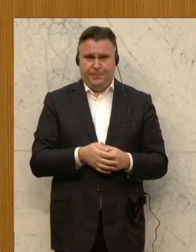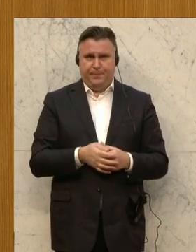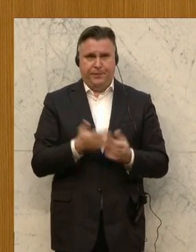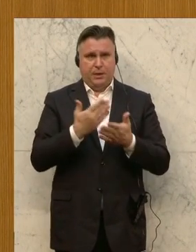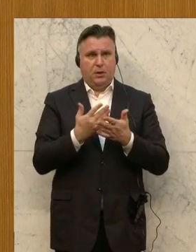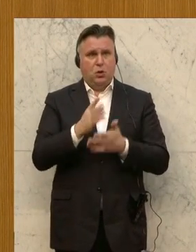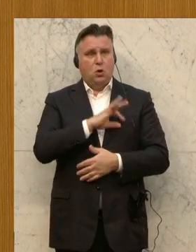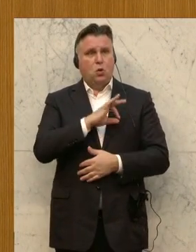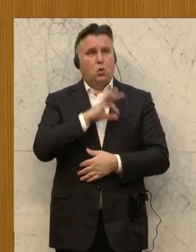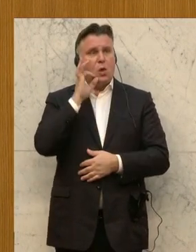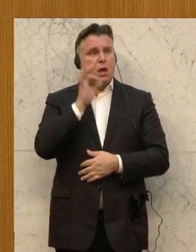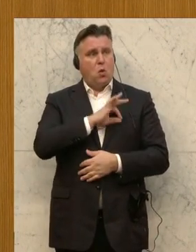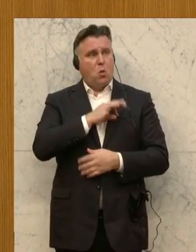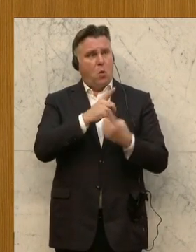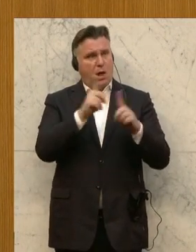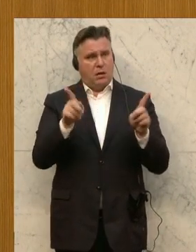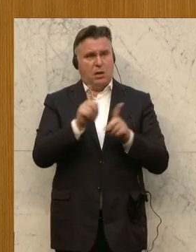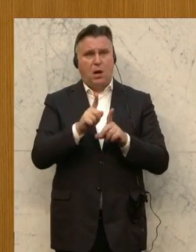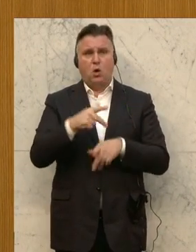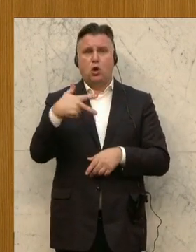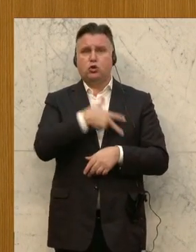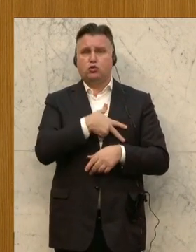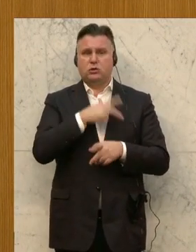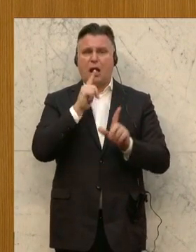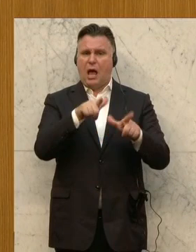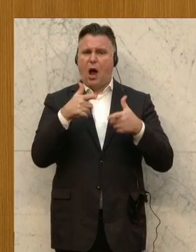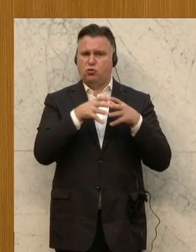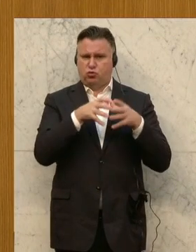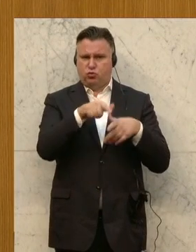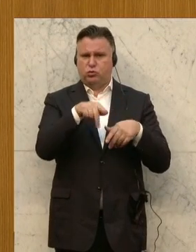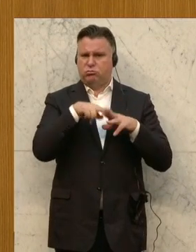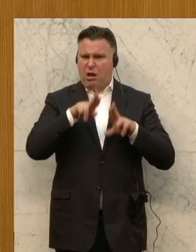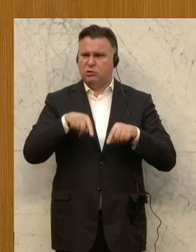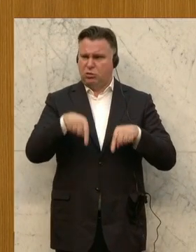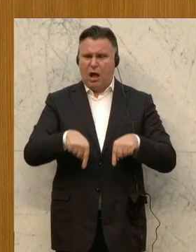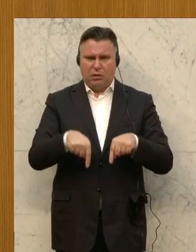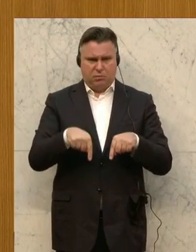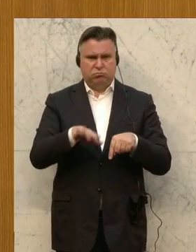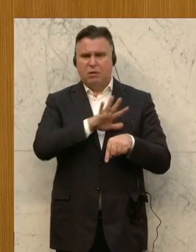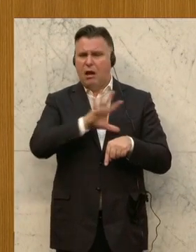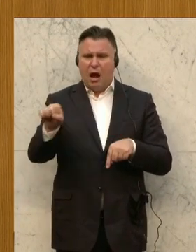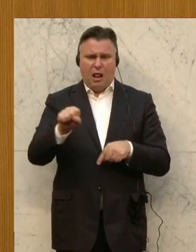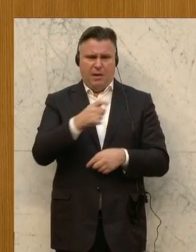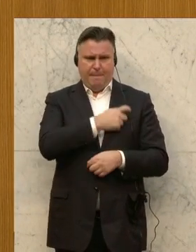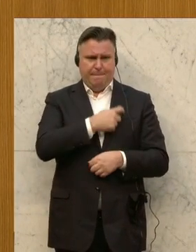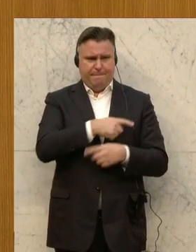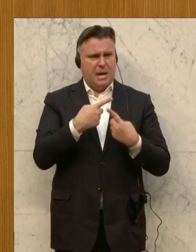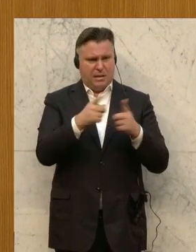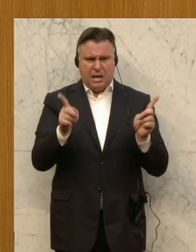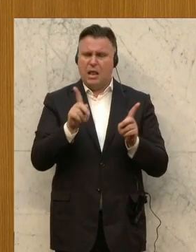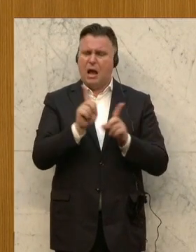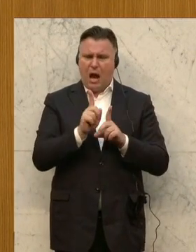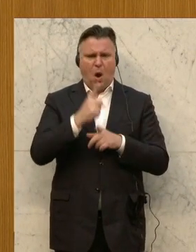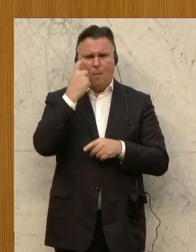die Kolleginnen und Kollegen im Sozialausschuss des Nationalrates fraktionsübergreifend diese